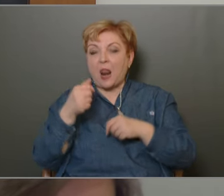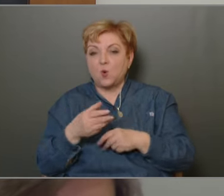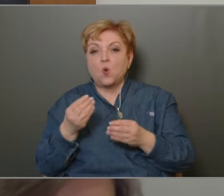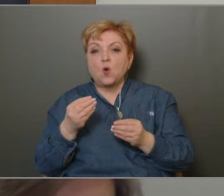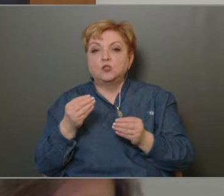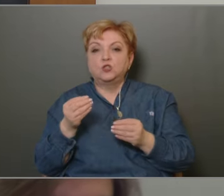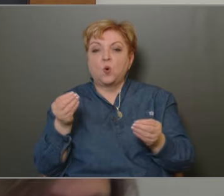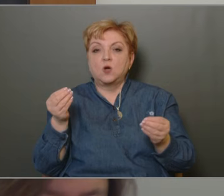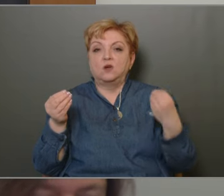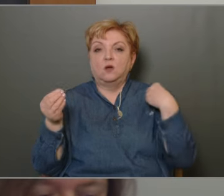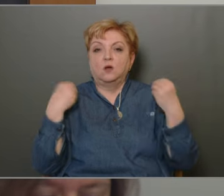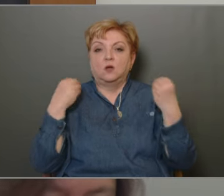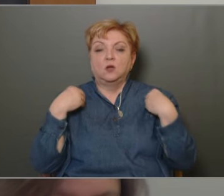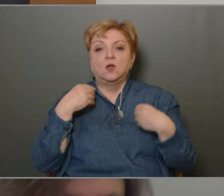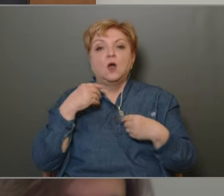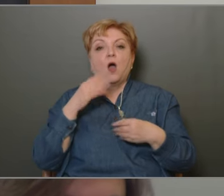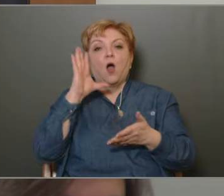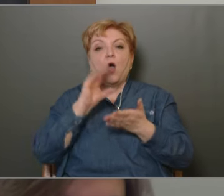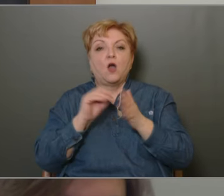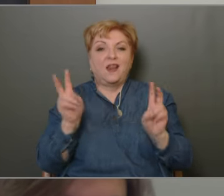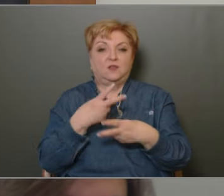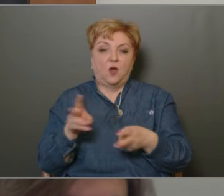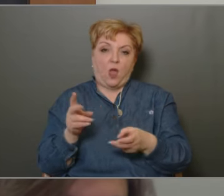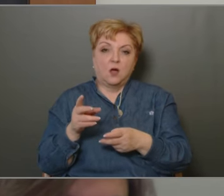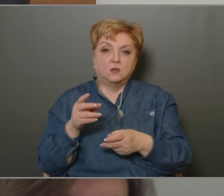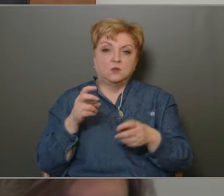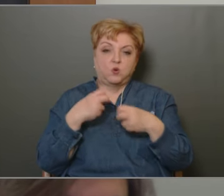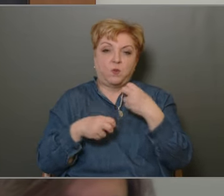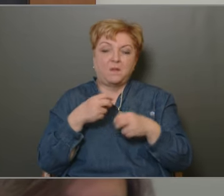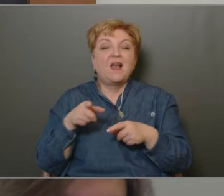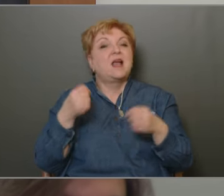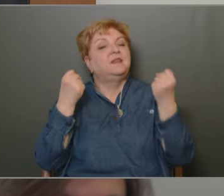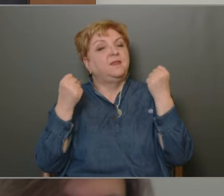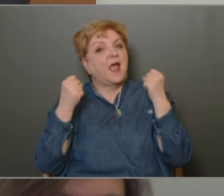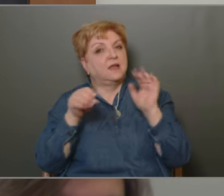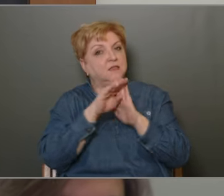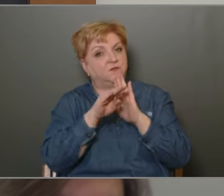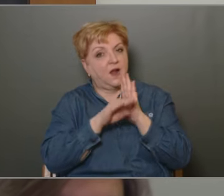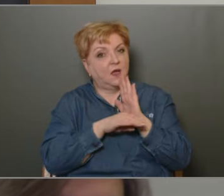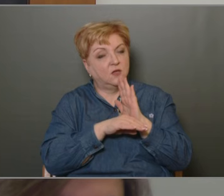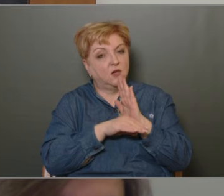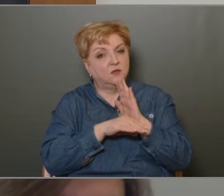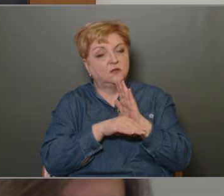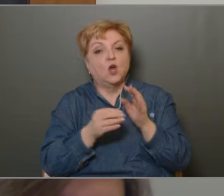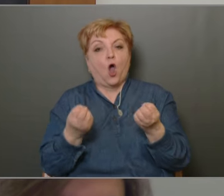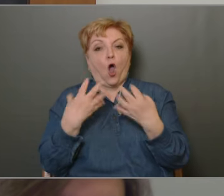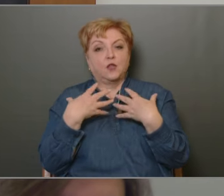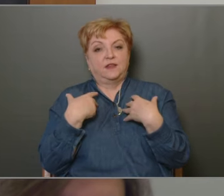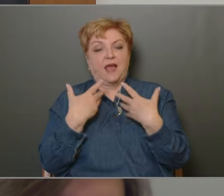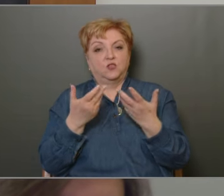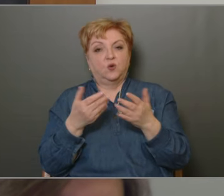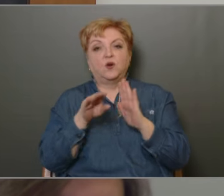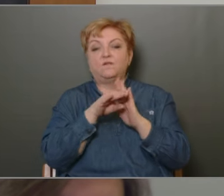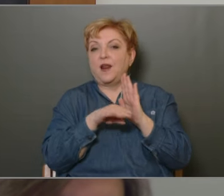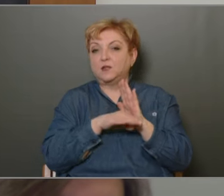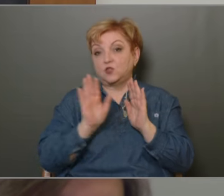Sokajázés valóban a hajléktalan problémával Tudom, hogy ez egy nehéz feladat, de hát mégiscsak a hatáskör, és a